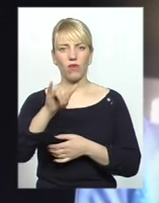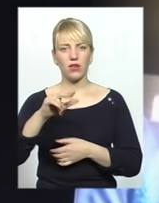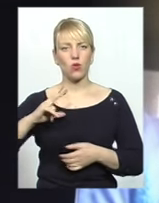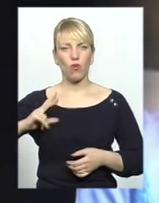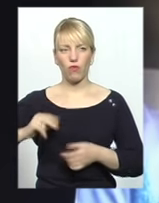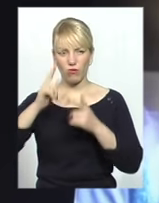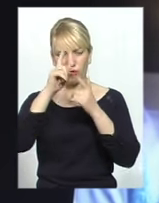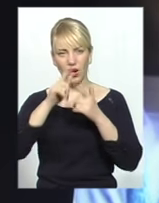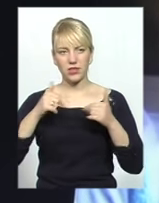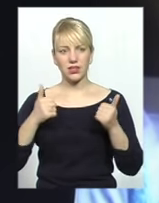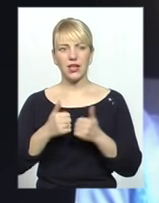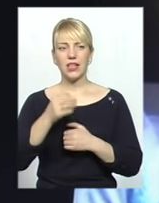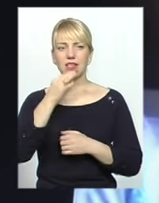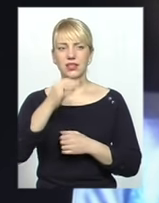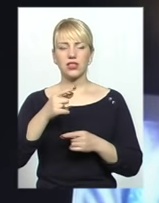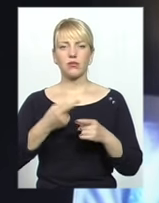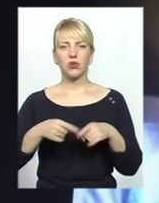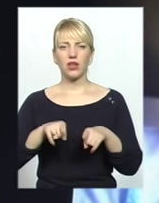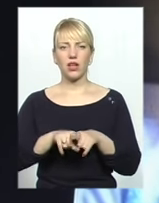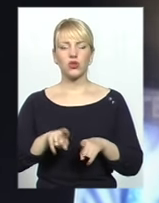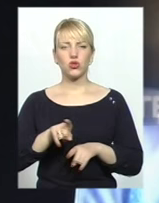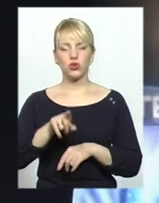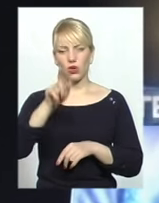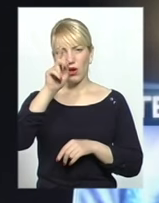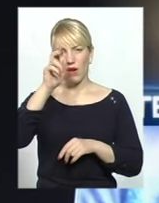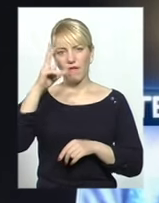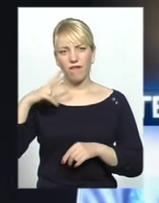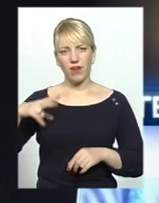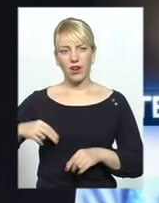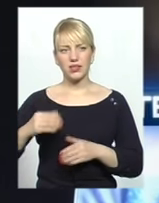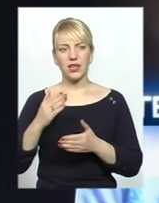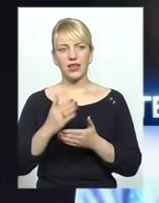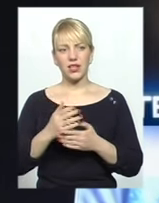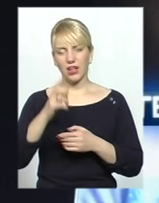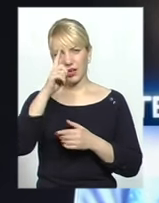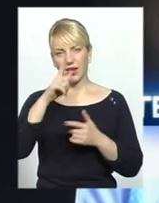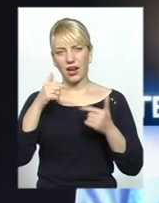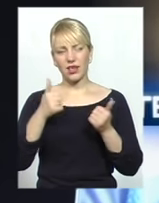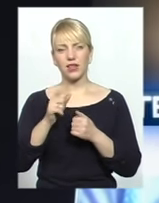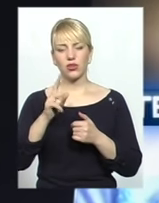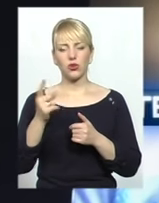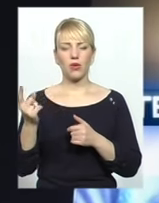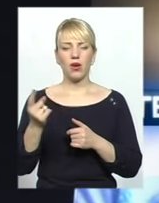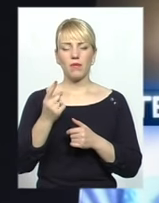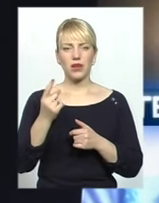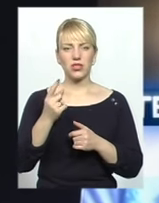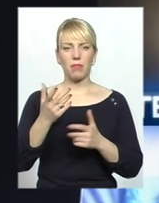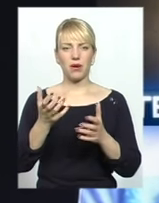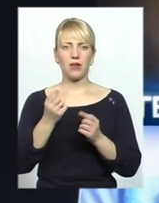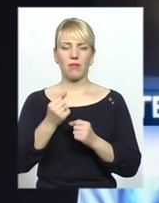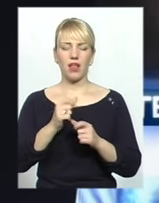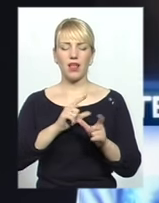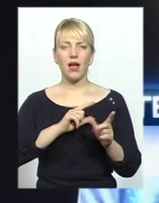Скажімо так, що Франція є країною одною з перших, яка приймала еммігрантів багато років тому назад.